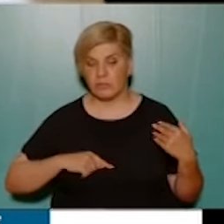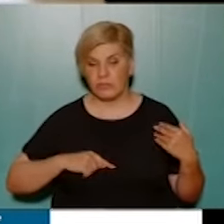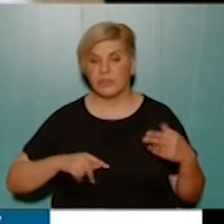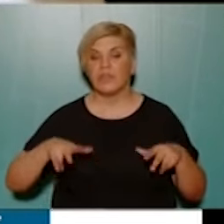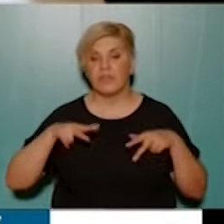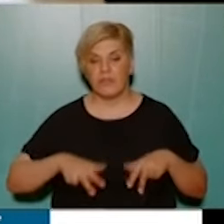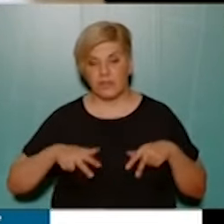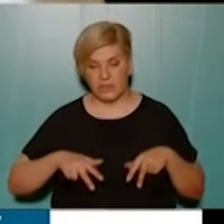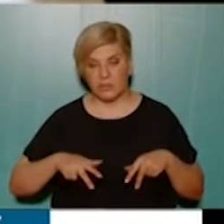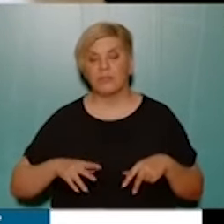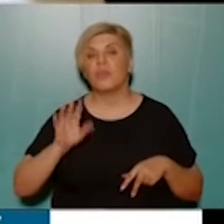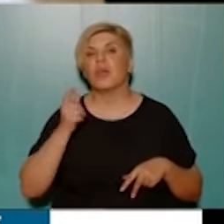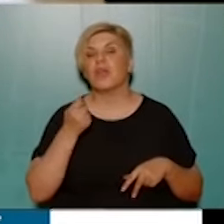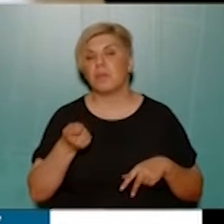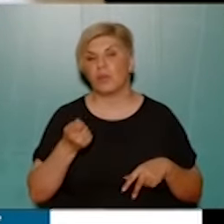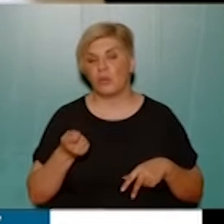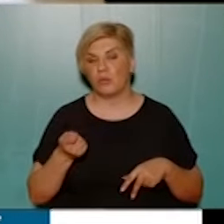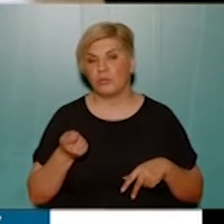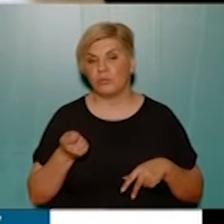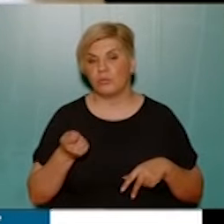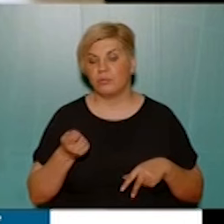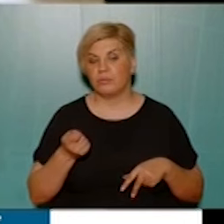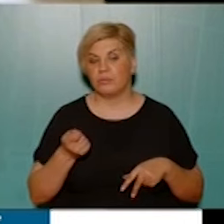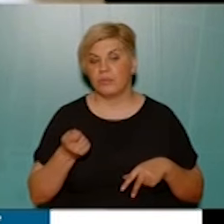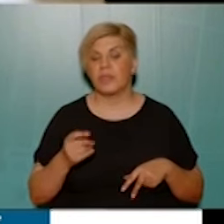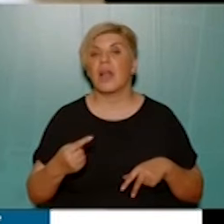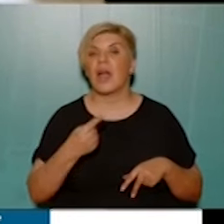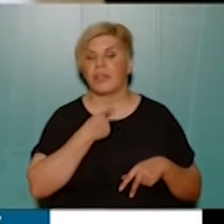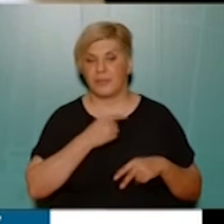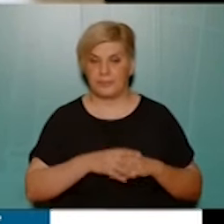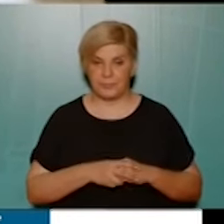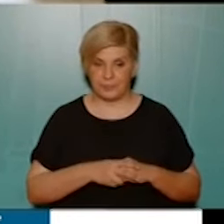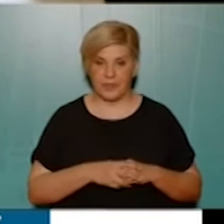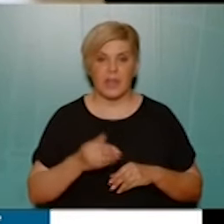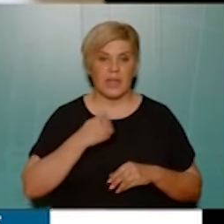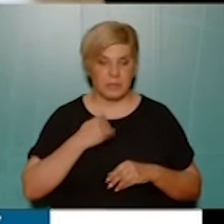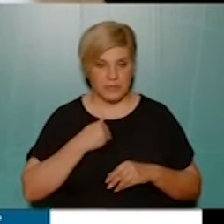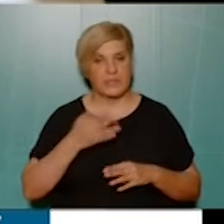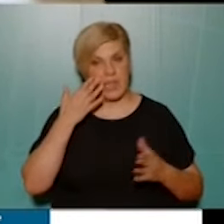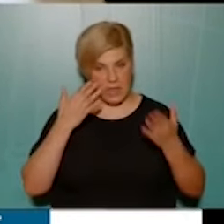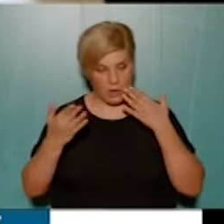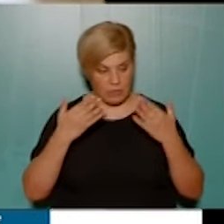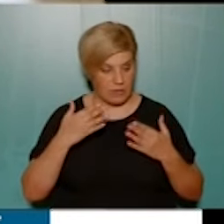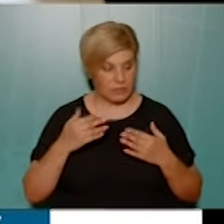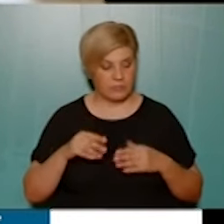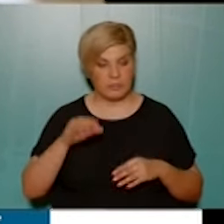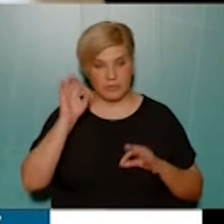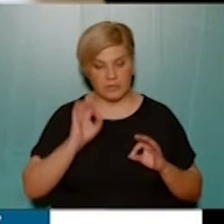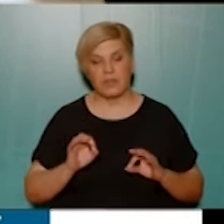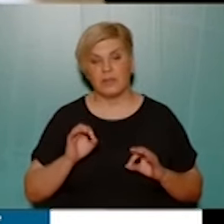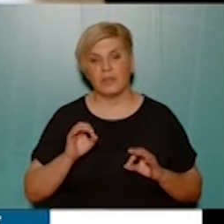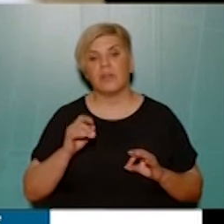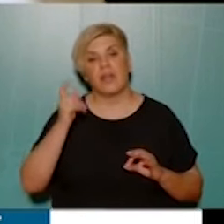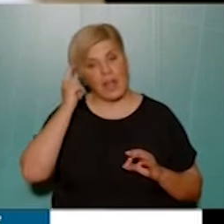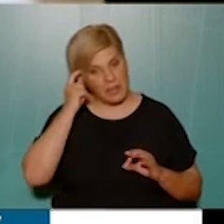κυβερνήσεων, που δεν χρηματοδοτούν, τίνει να χαθεί. Εμείς κατανοώντας, εντάξει, έχουμε στιγμή στον αγώνα,